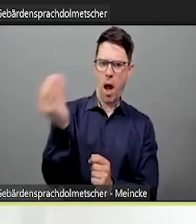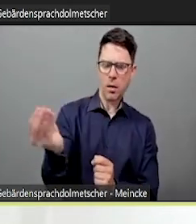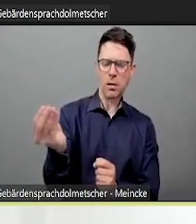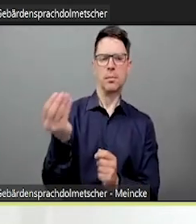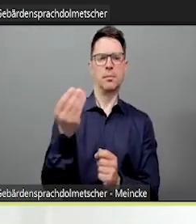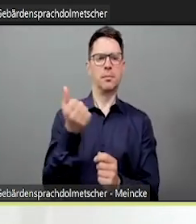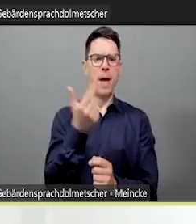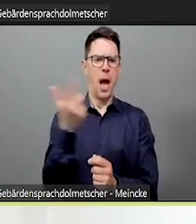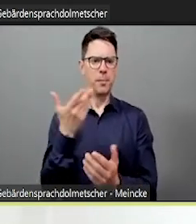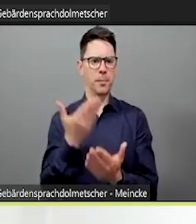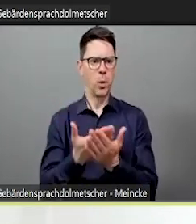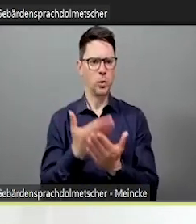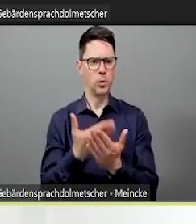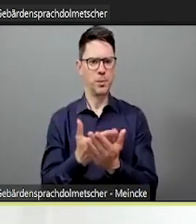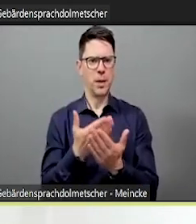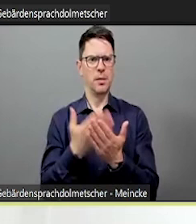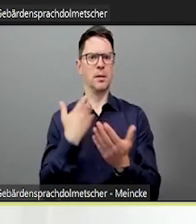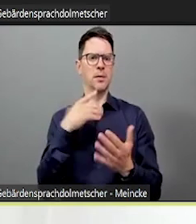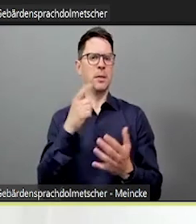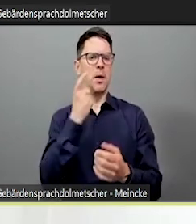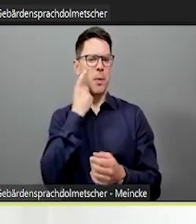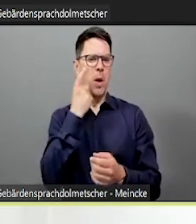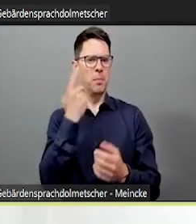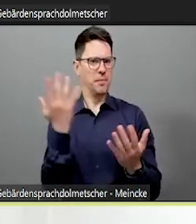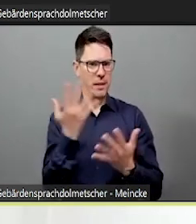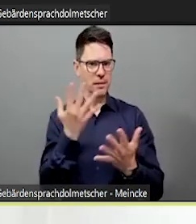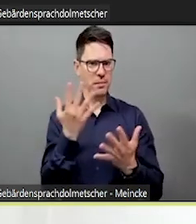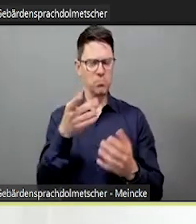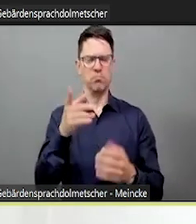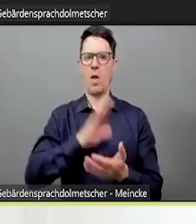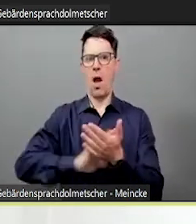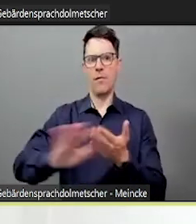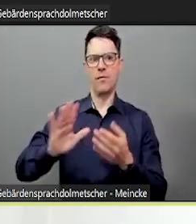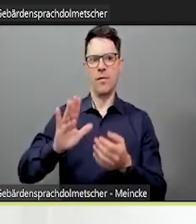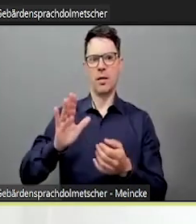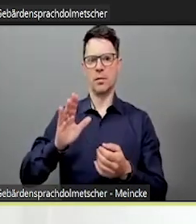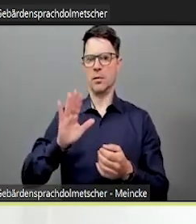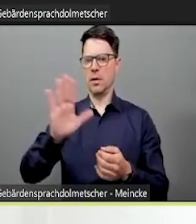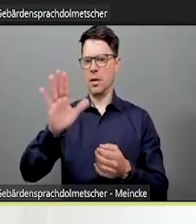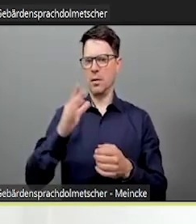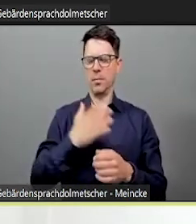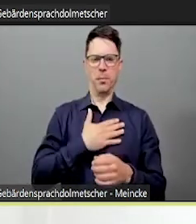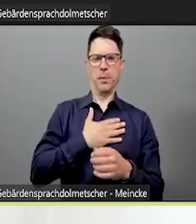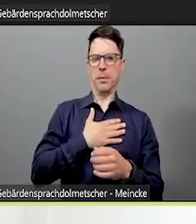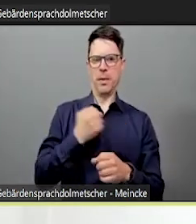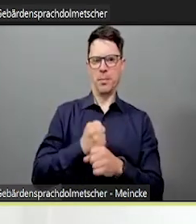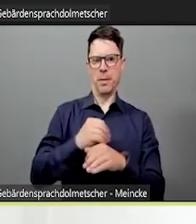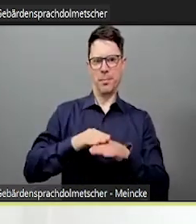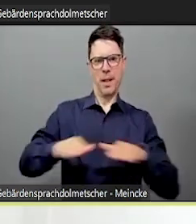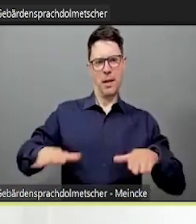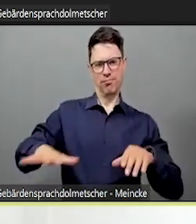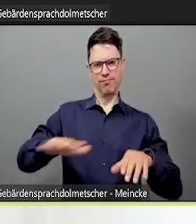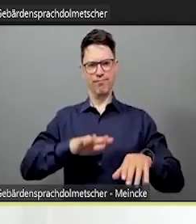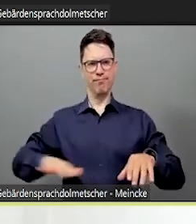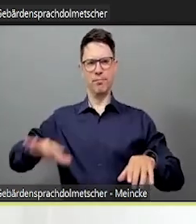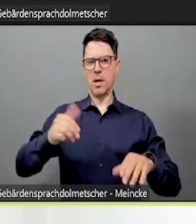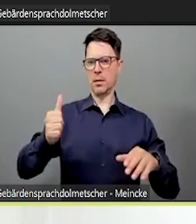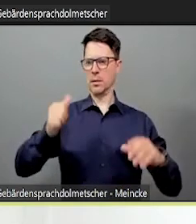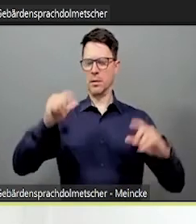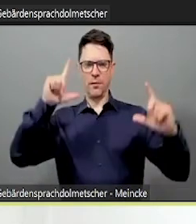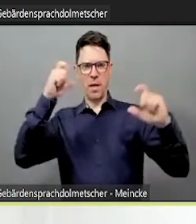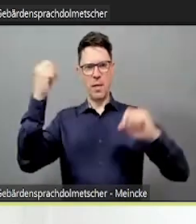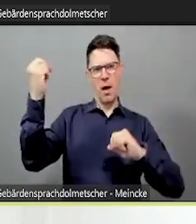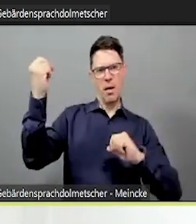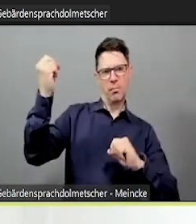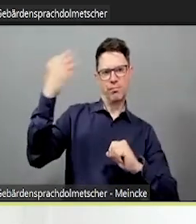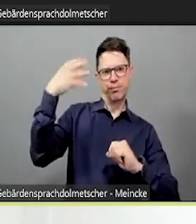irgendwas abfragen muss. Dann habe ich auch schon öfter gemacht, posten Sie ein Screenshot von Ihrem Handy-Startbildschirm und